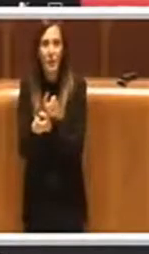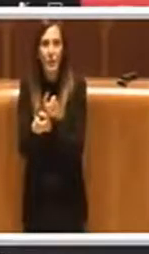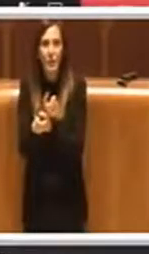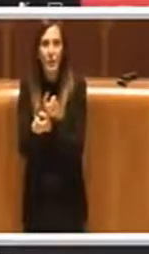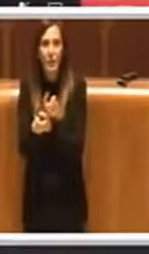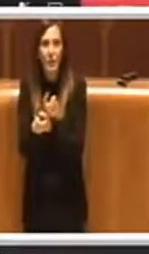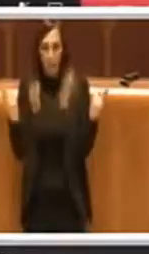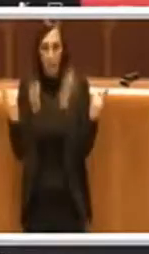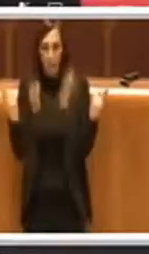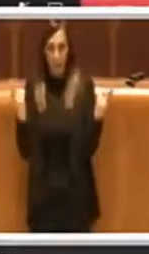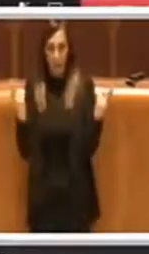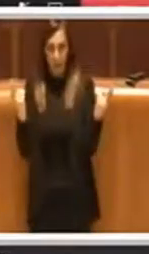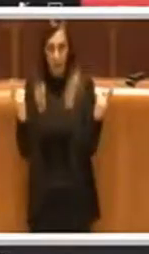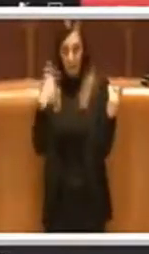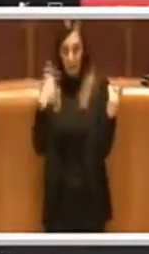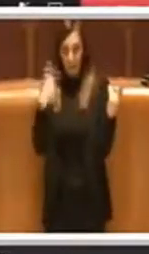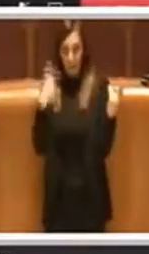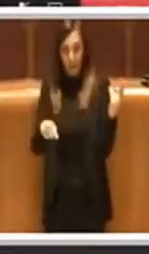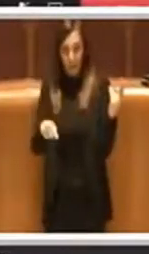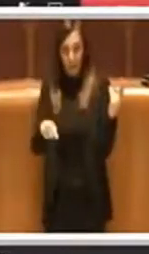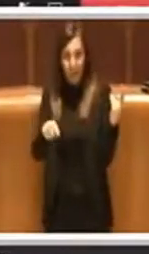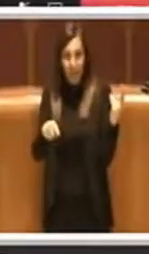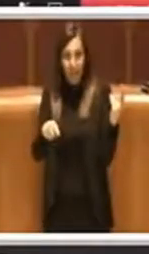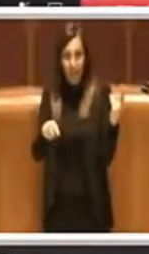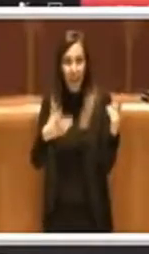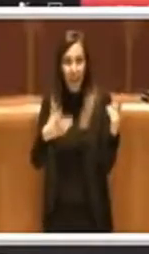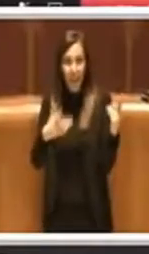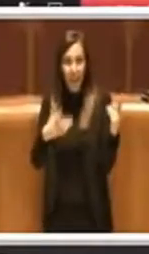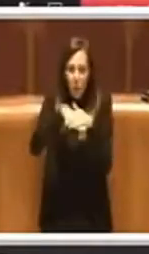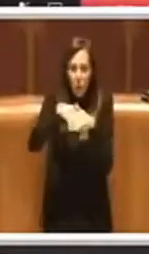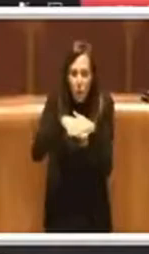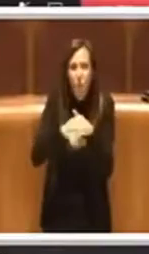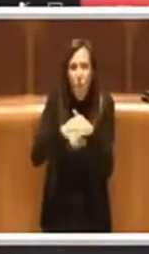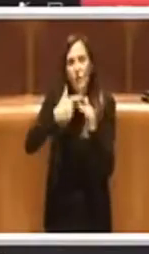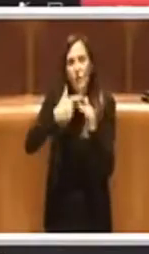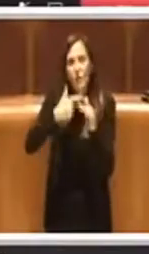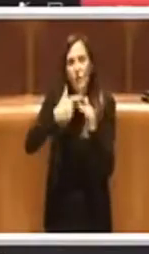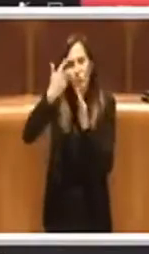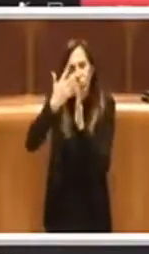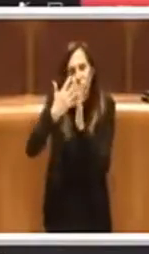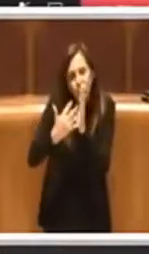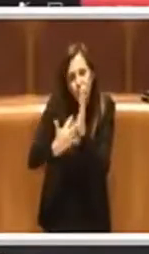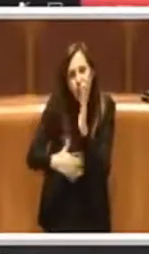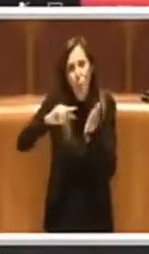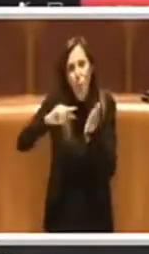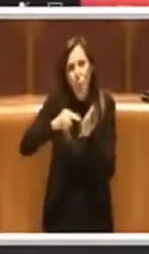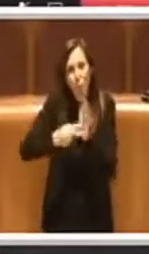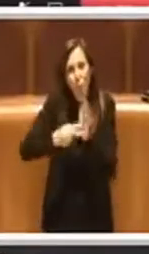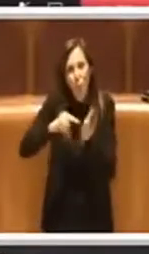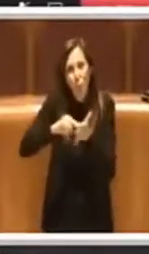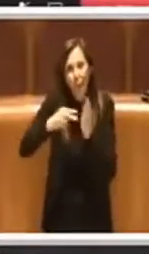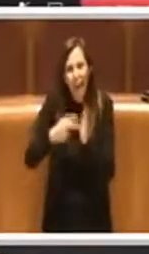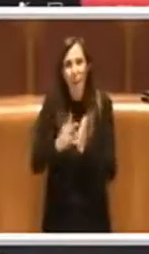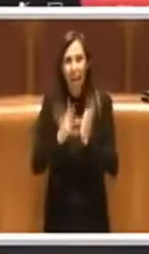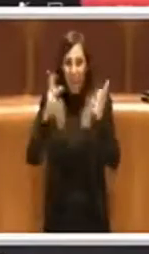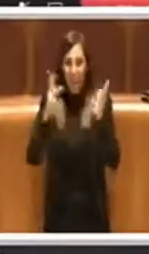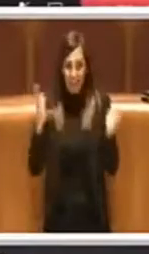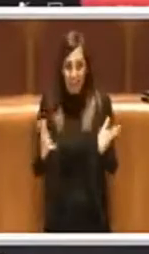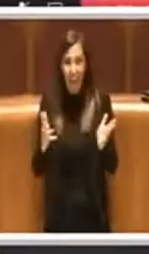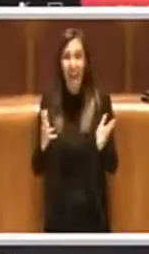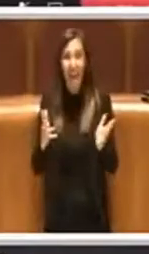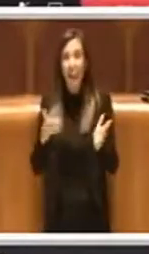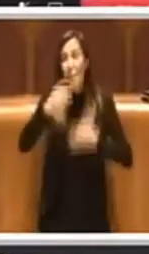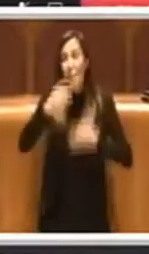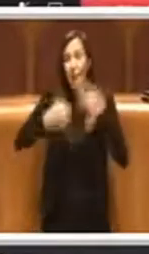fatto vedere che sotto c'erano tutta una serie di problemi nei bilanci di Ama enormi sui quali sta indagando la